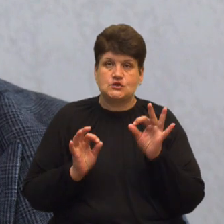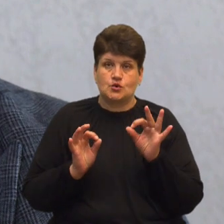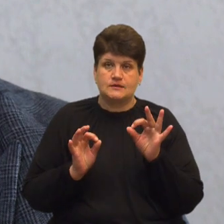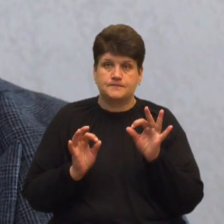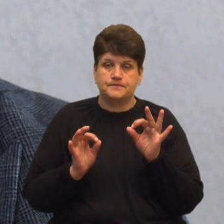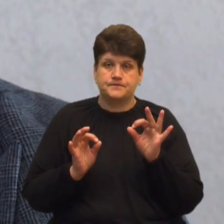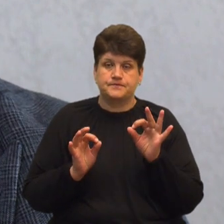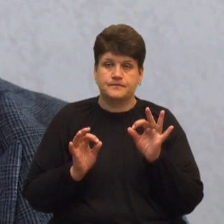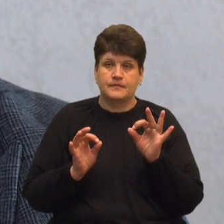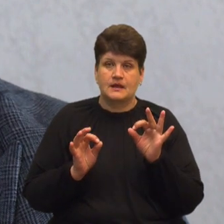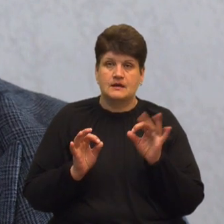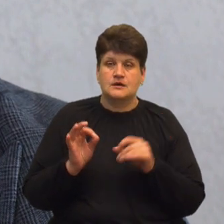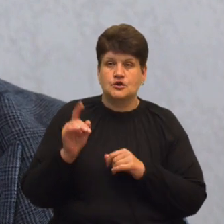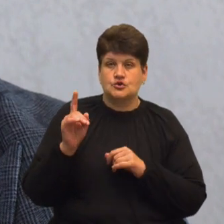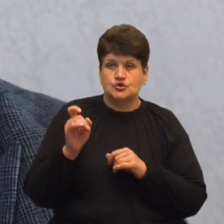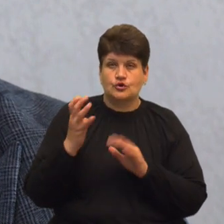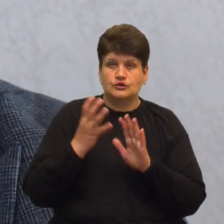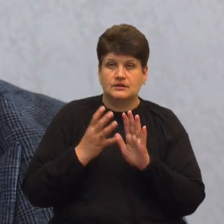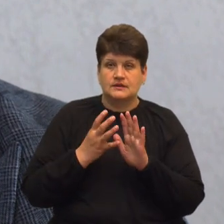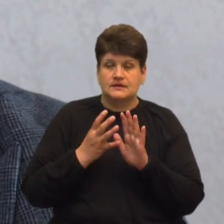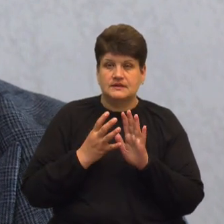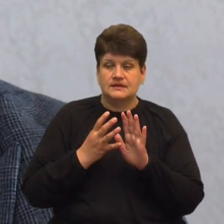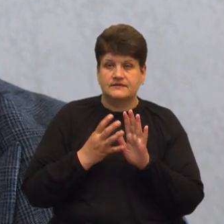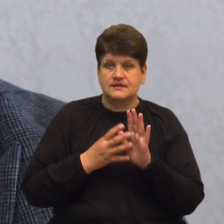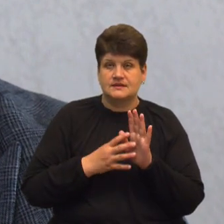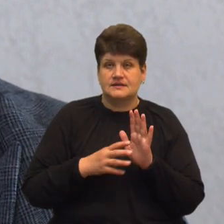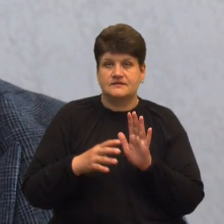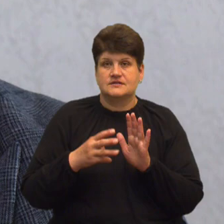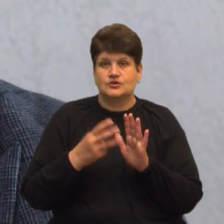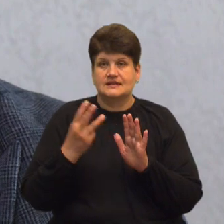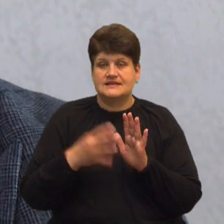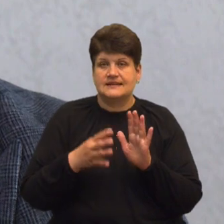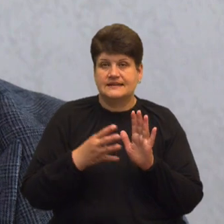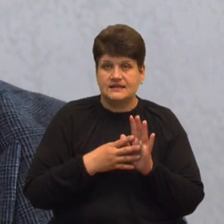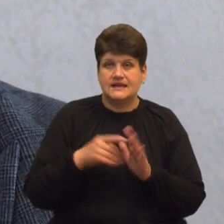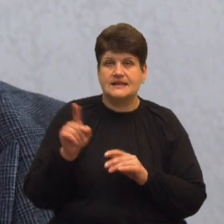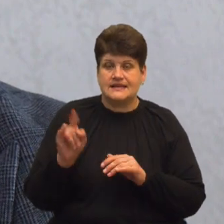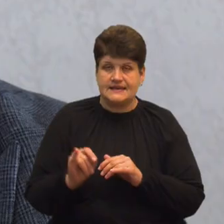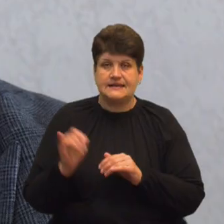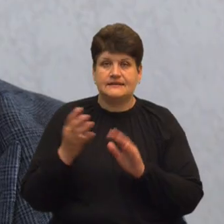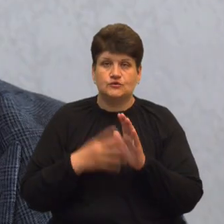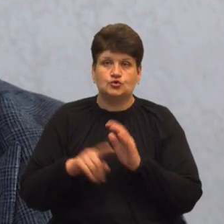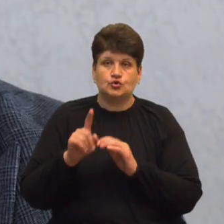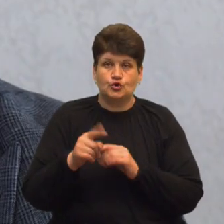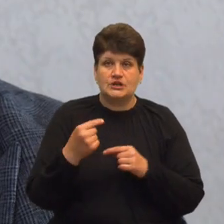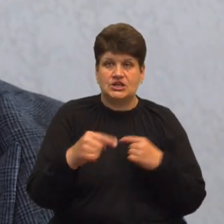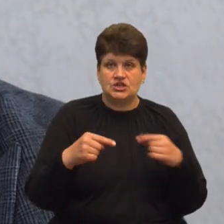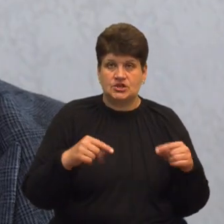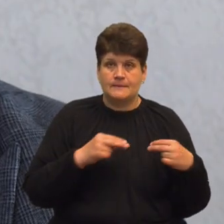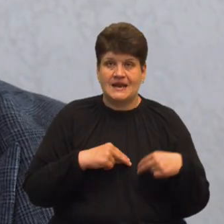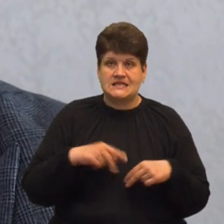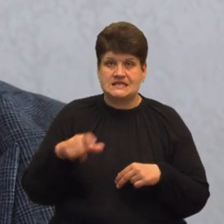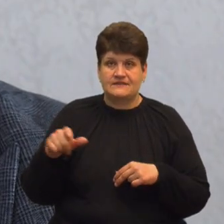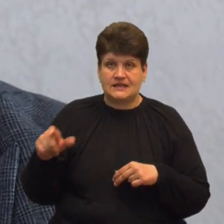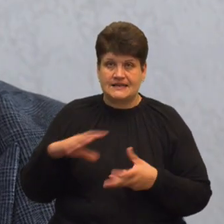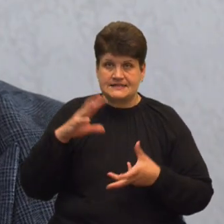присутність 139 здобувачів освіти та 91 іншого працівника. Загальна чисельність делегатів